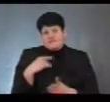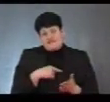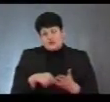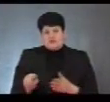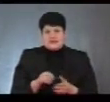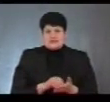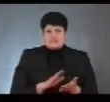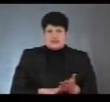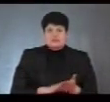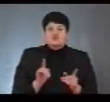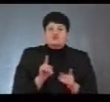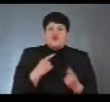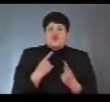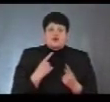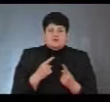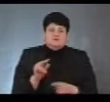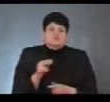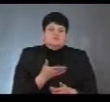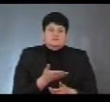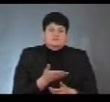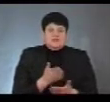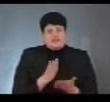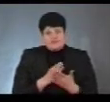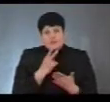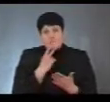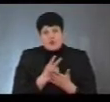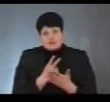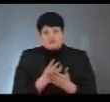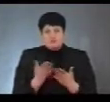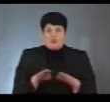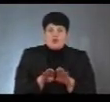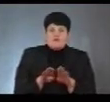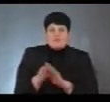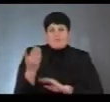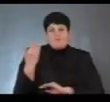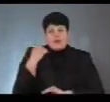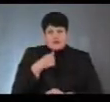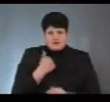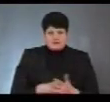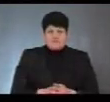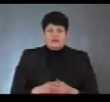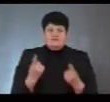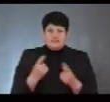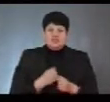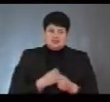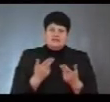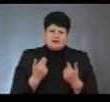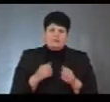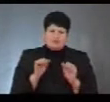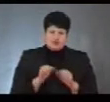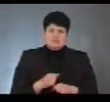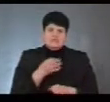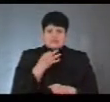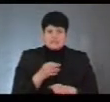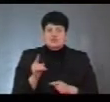Що говорить така статистика і чи є вона показовою, якщо порівнювати попередні роки насправді? Ну, про великий жаль, так, ми дійсно можемо констатувати,